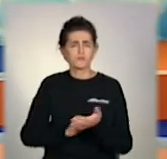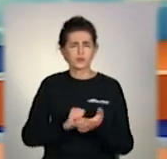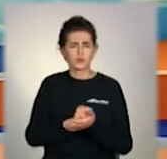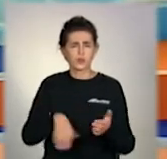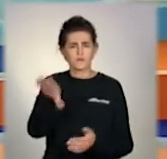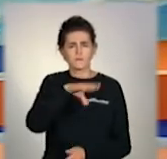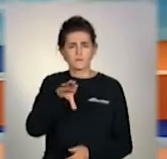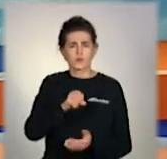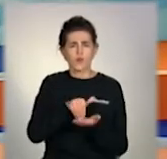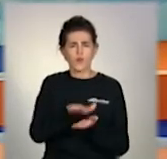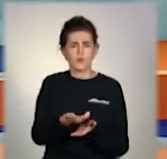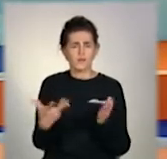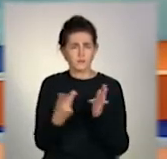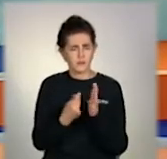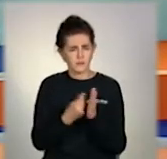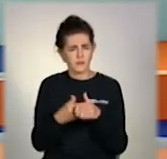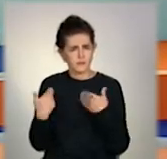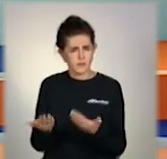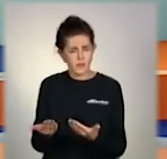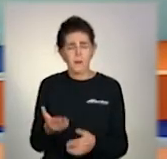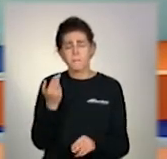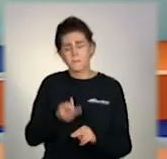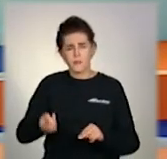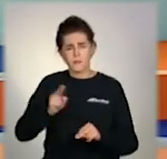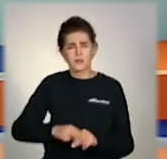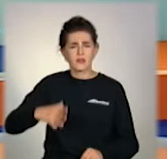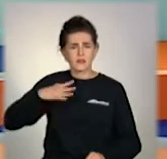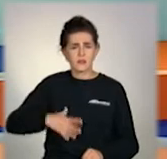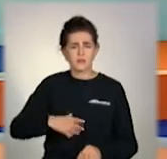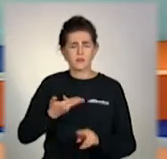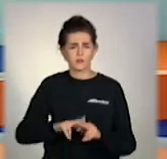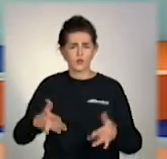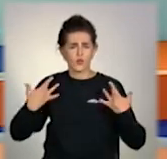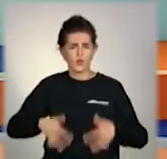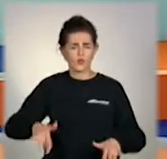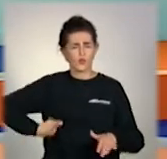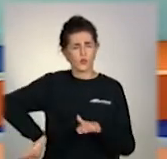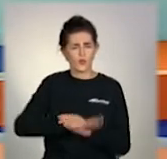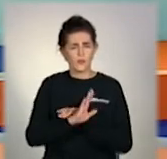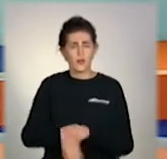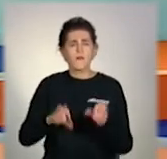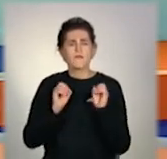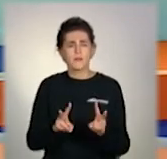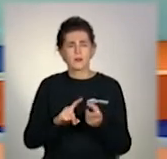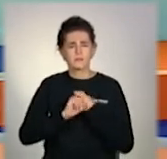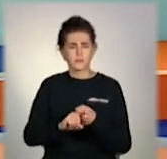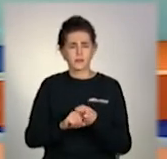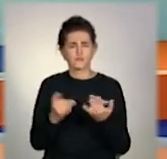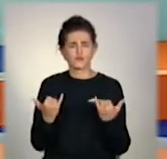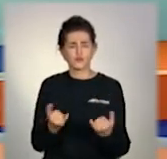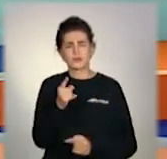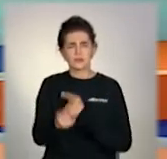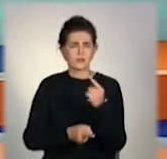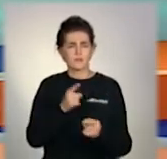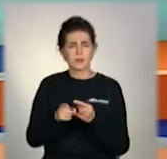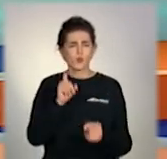відмовляються імунізуватися, а тому вимушені звільнятися. Як пандемія змінює український